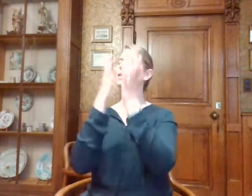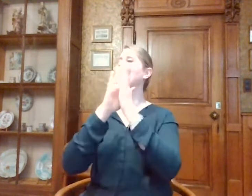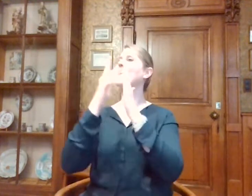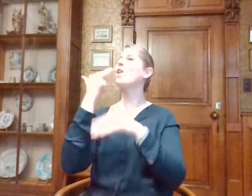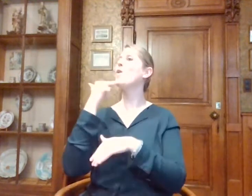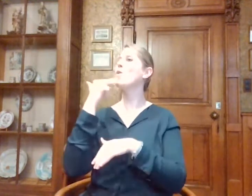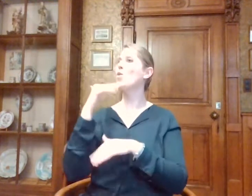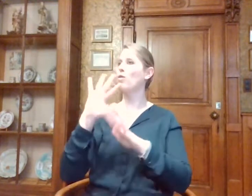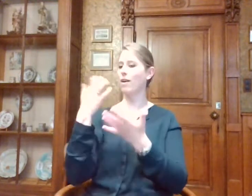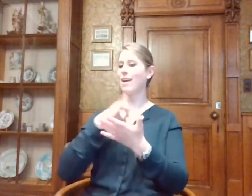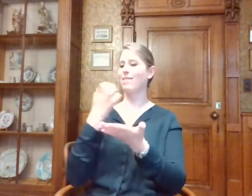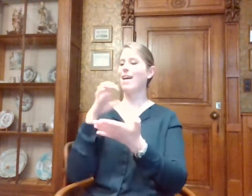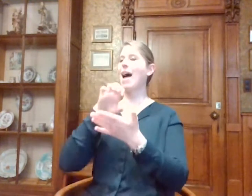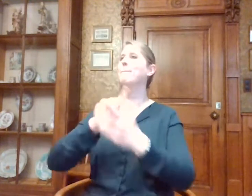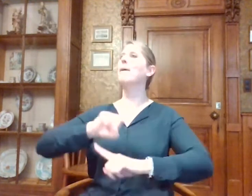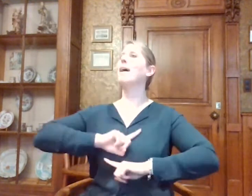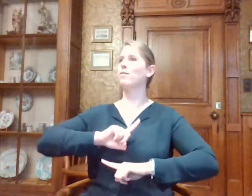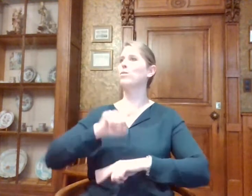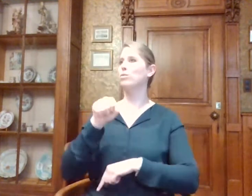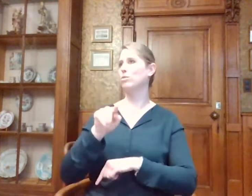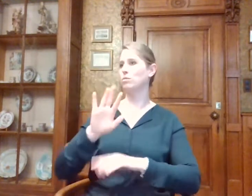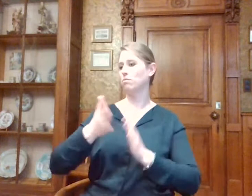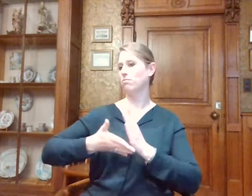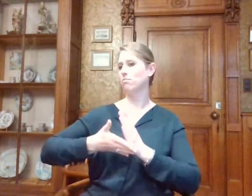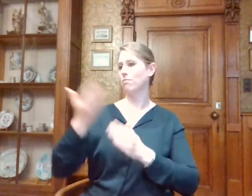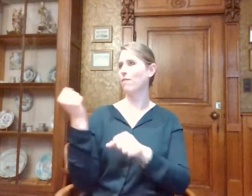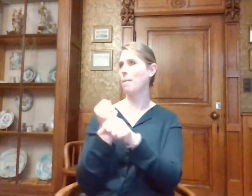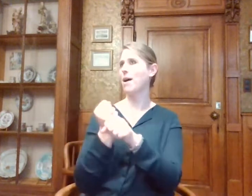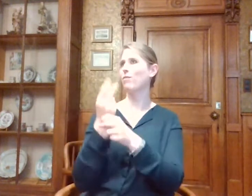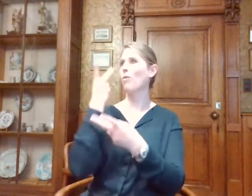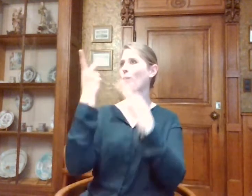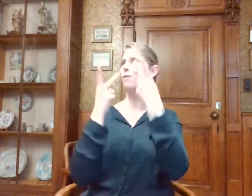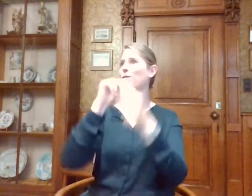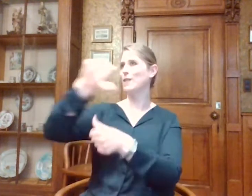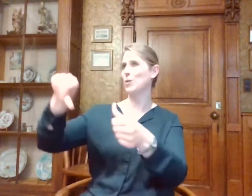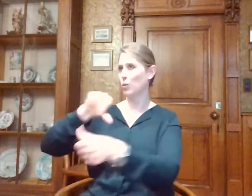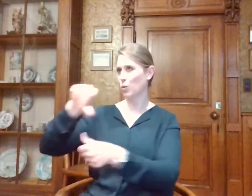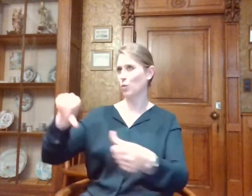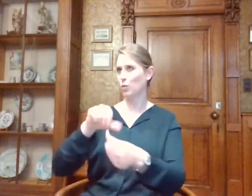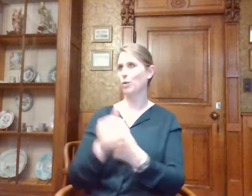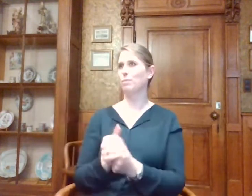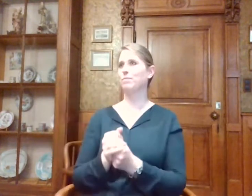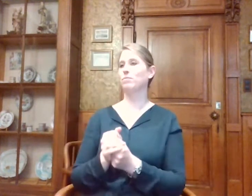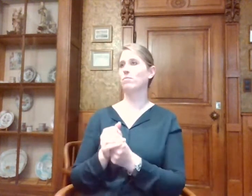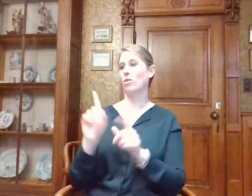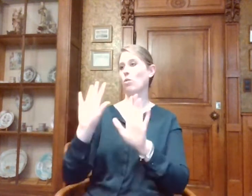Hoe zij via de erfgoed app gebruik gemaakt hebben van een visio tour. En dat daarin geïntegreerd hebben eigenlijk.